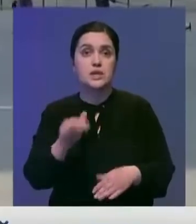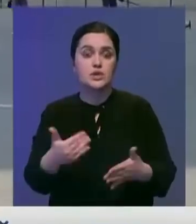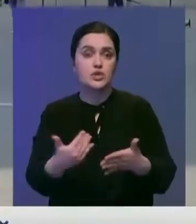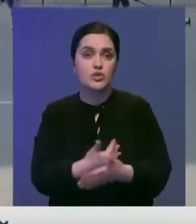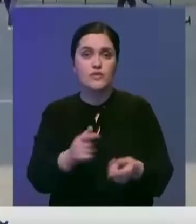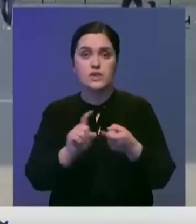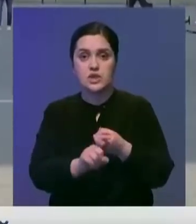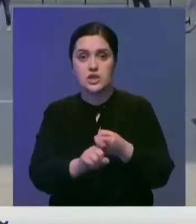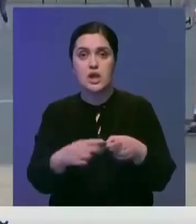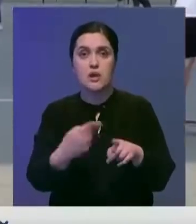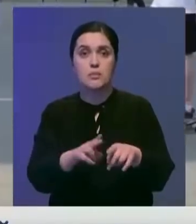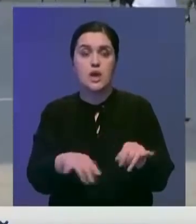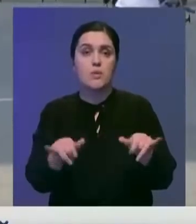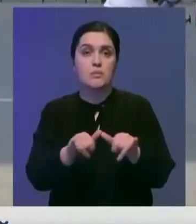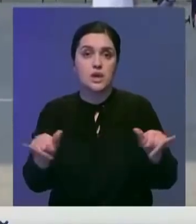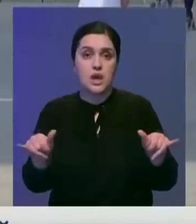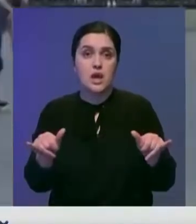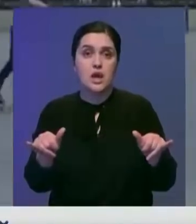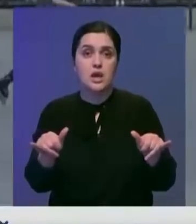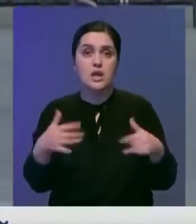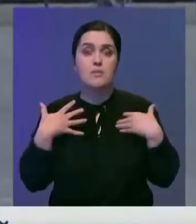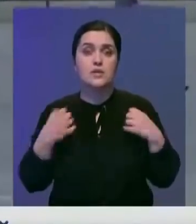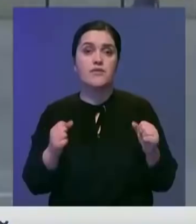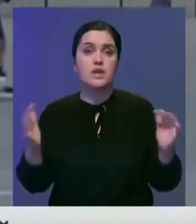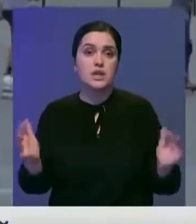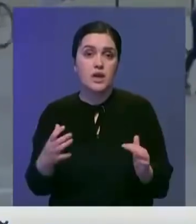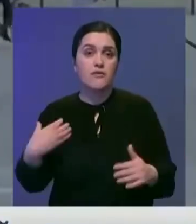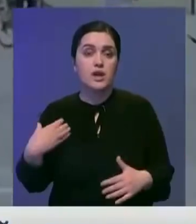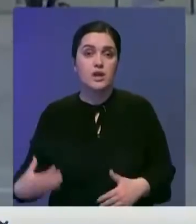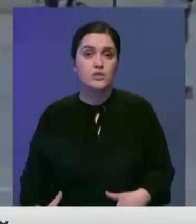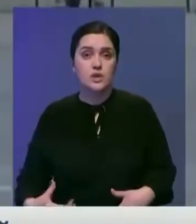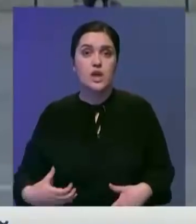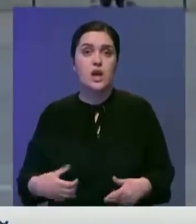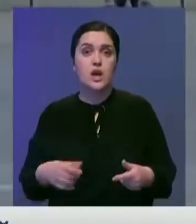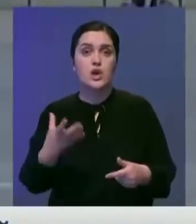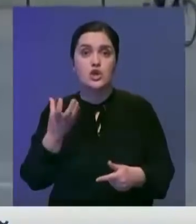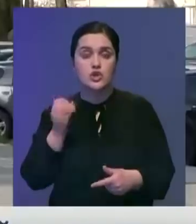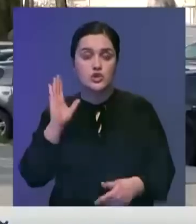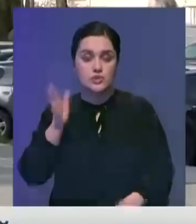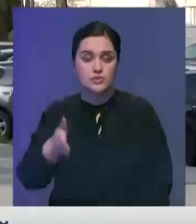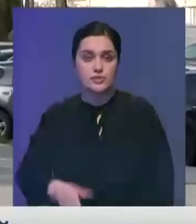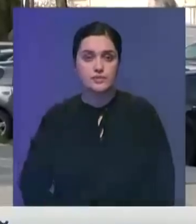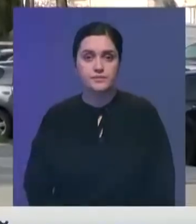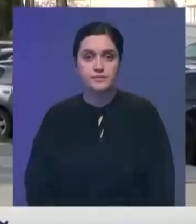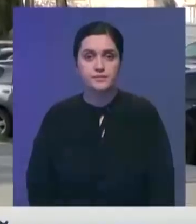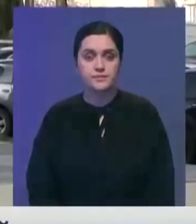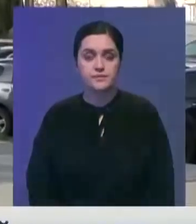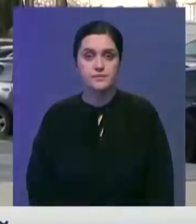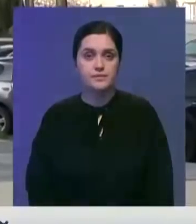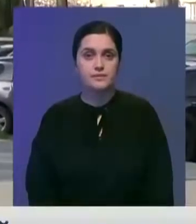50 тысяч новых заражений. А пик нагрузки на систему здравоохранения, считают французские эпидемиологи, еще впереди.